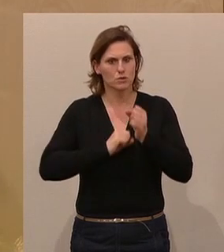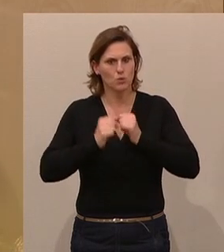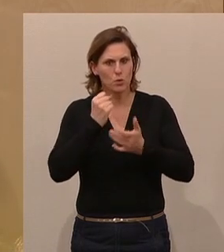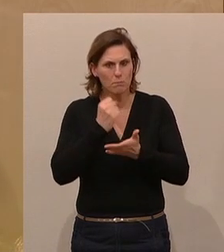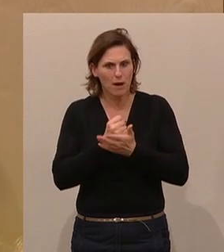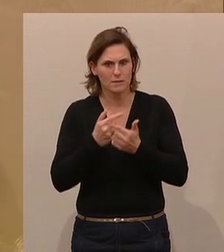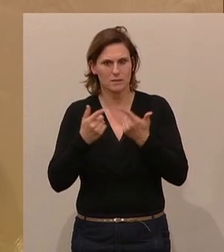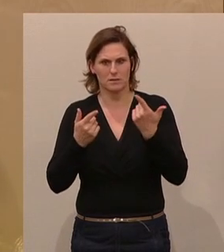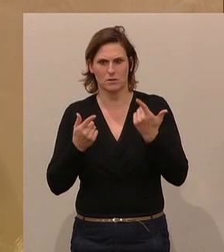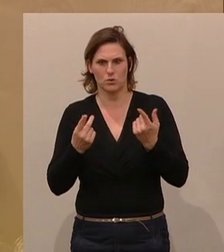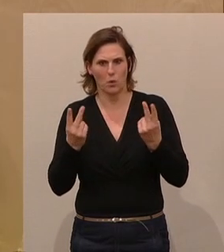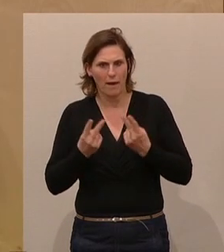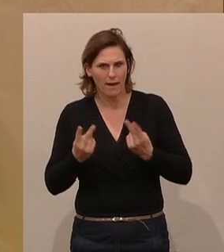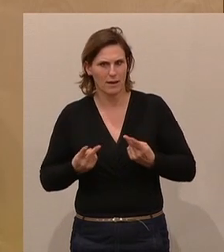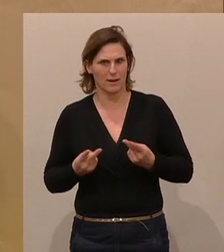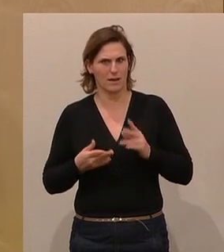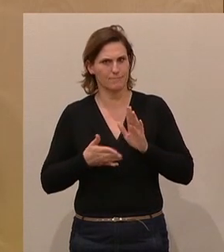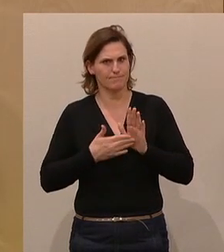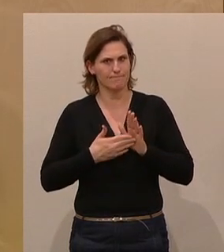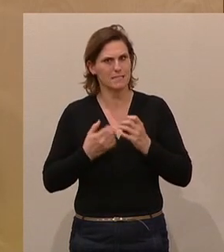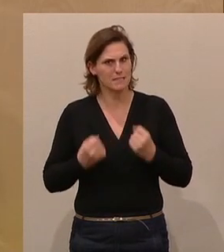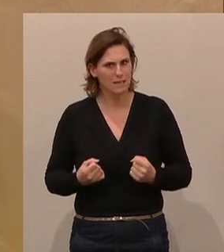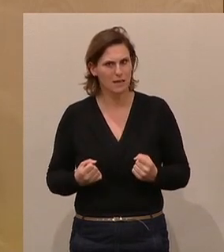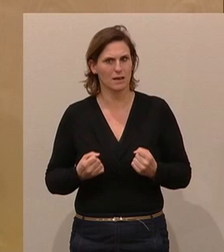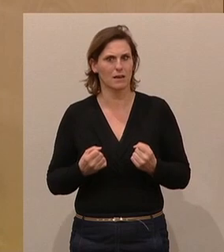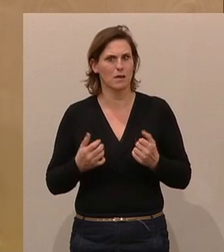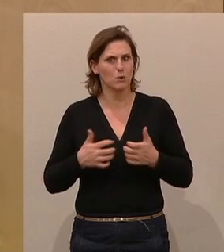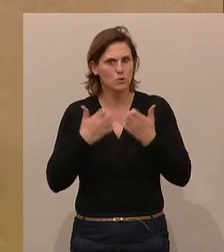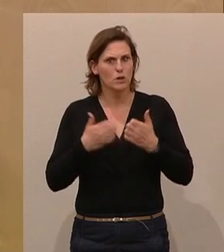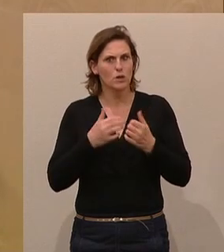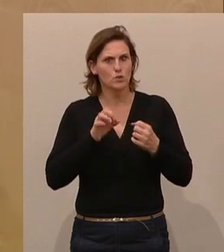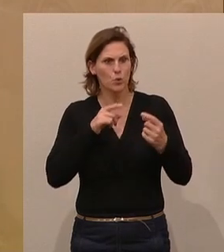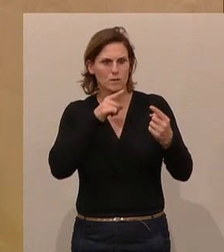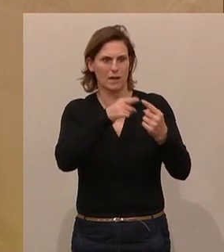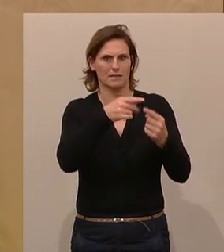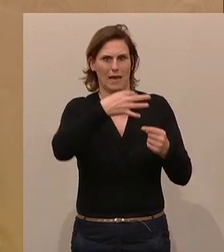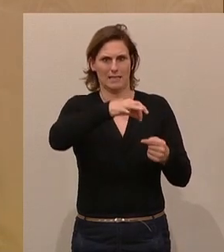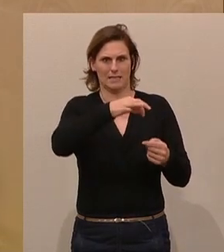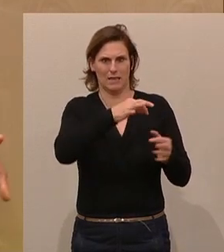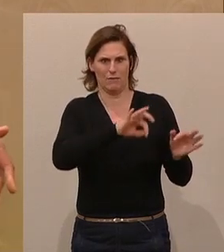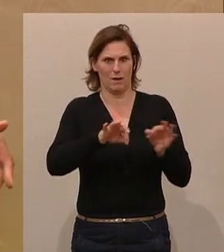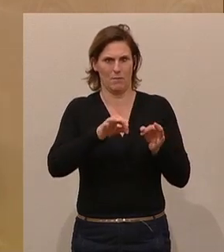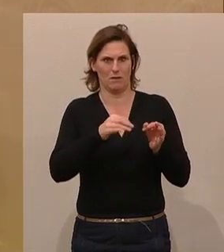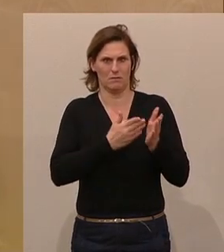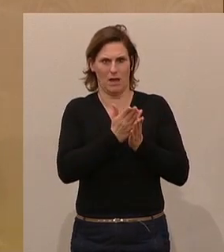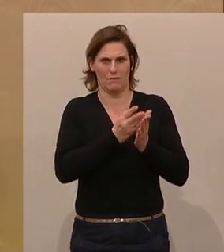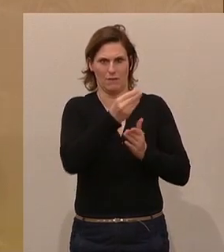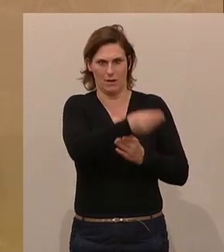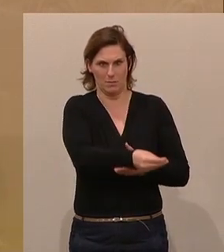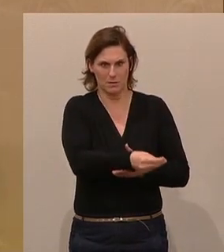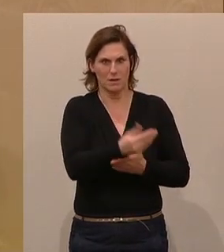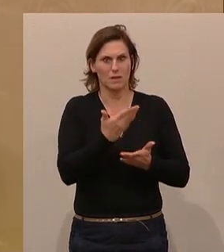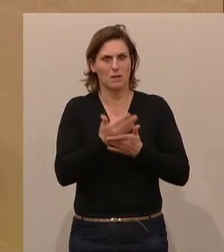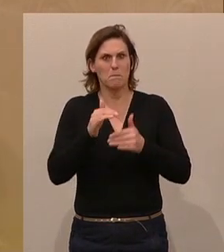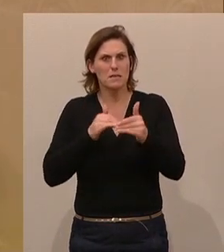Notpässe und derartige sichere Dokumente zu produzieren, nur über die Staatsdruckerei laufen dürfen. Es gab daher also für die